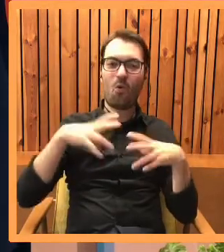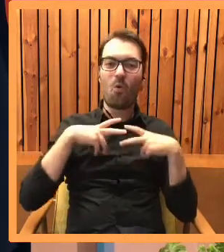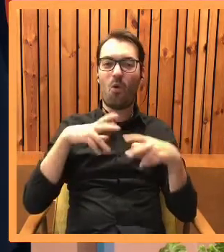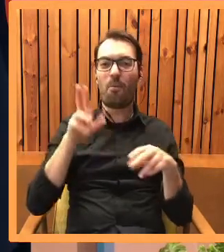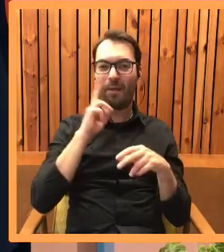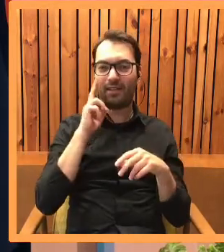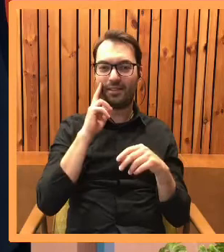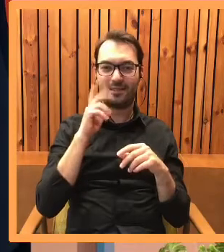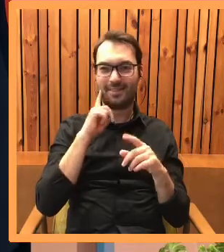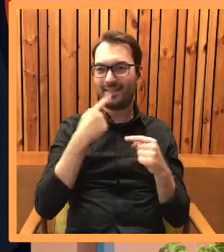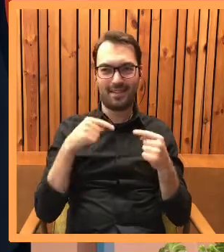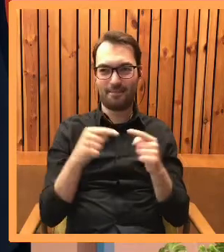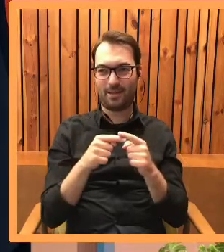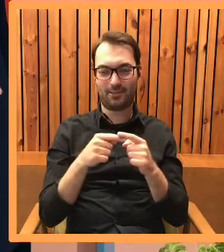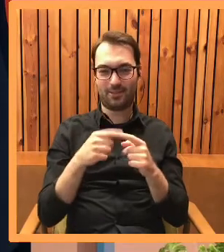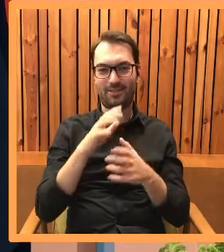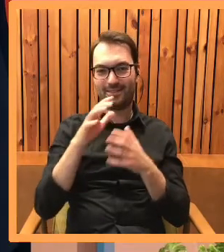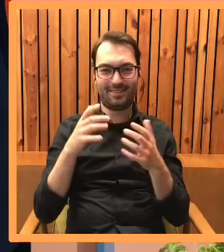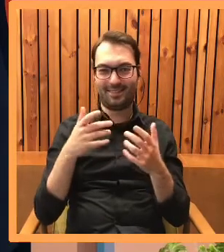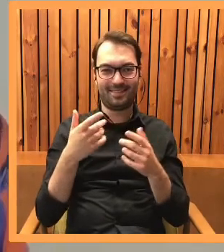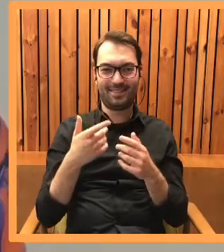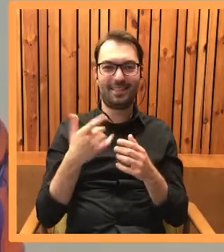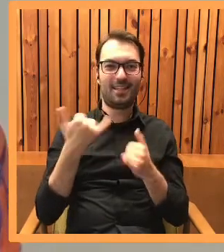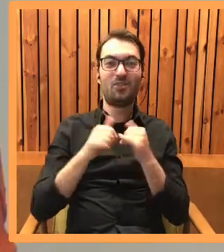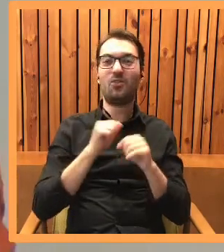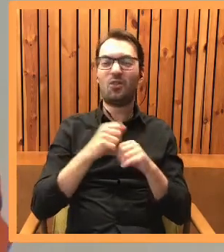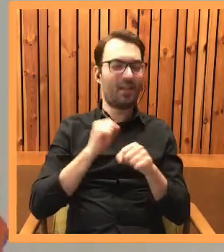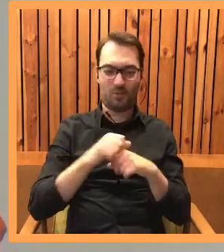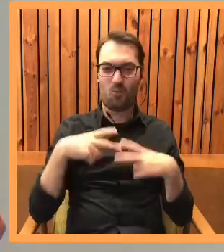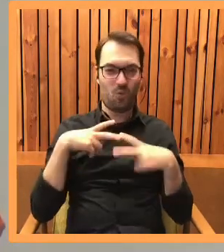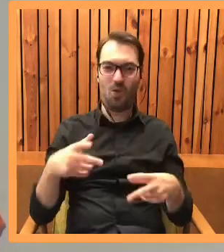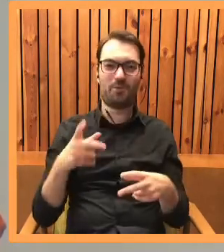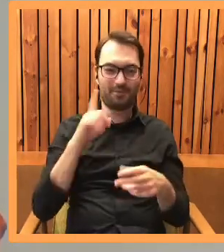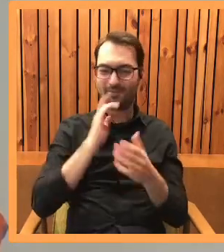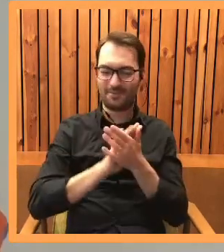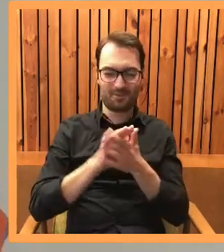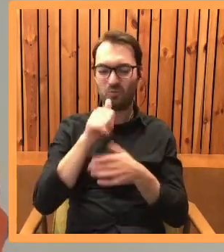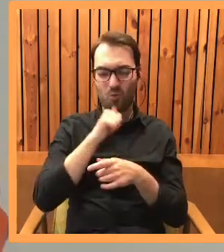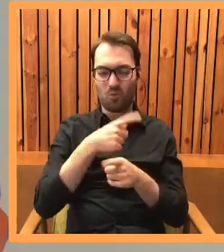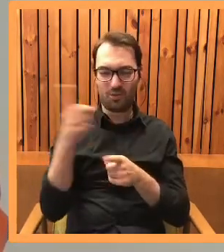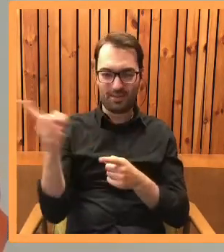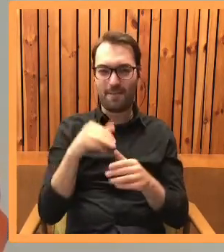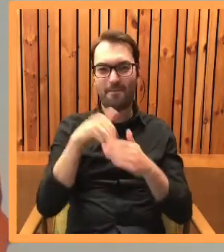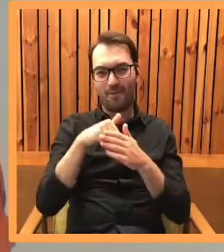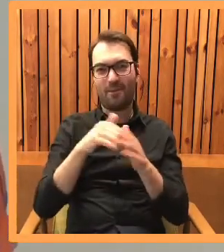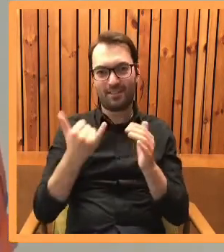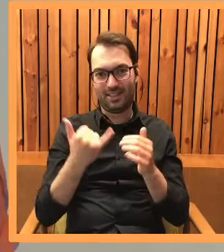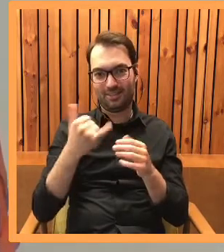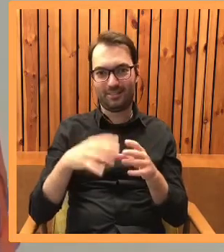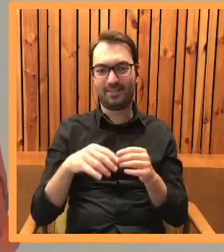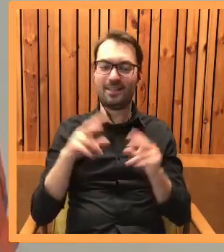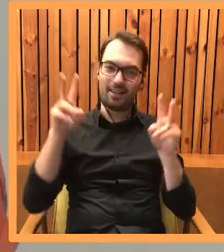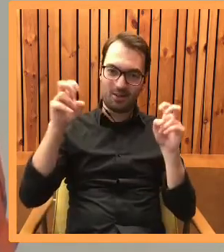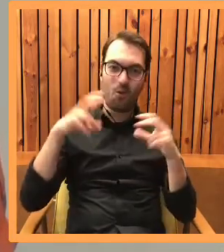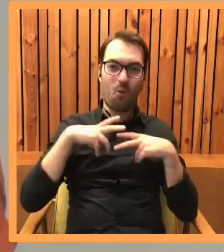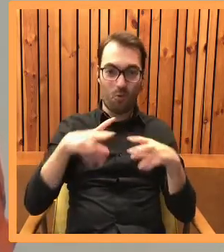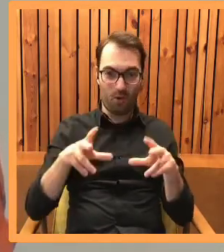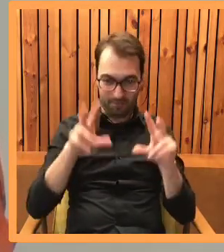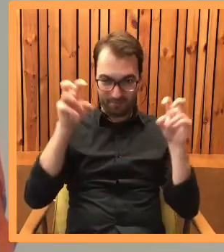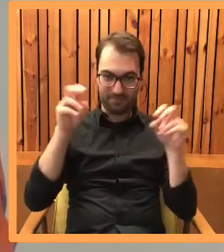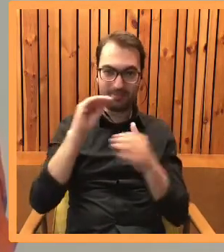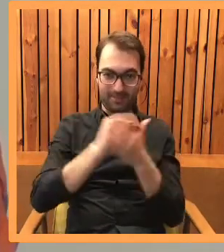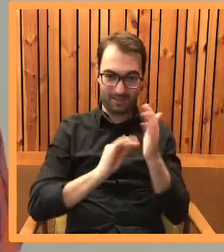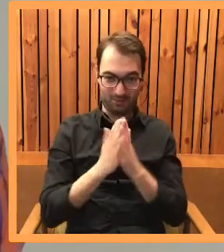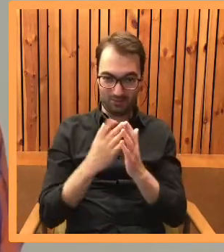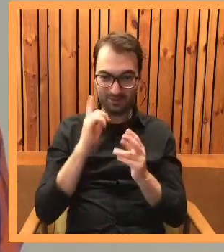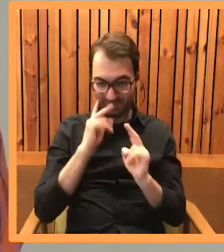kompletnie nie pasuje do rzeczywistości. Jeżeli ktoś stwierdzi, że to jest urlop, to myślę, że powinien tego spróbować, więc na tym urlopie macierzyńskim powstała książka?